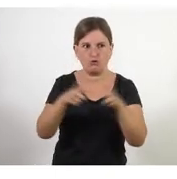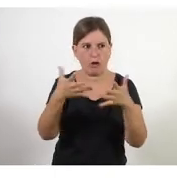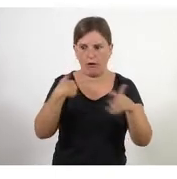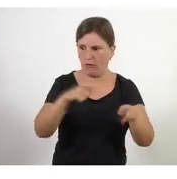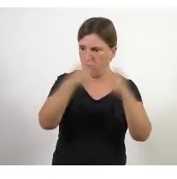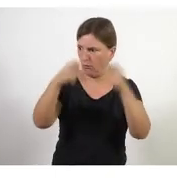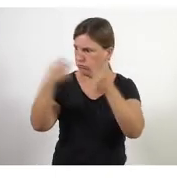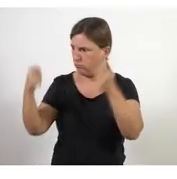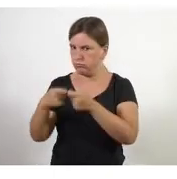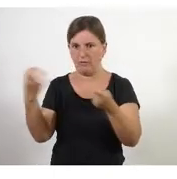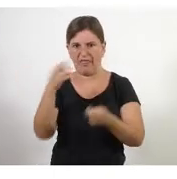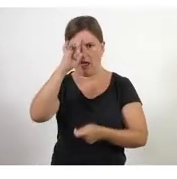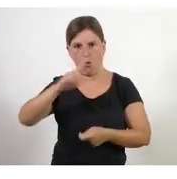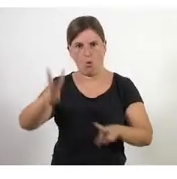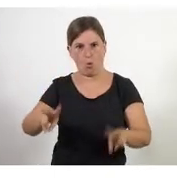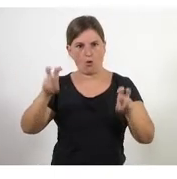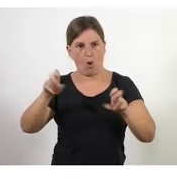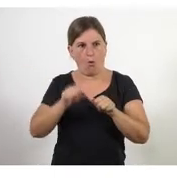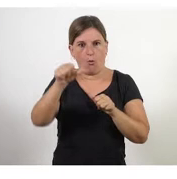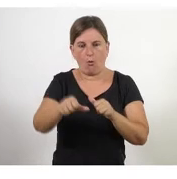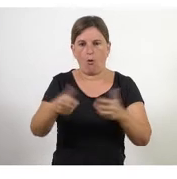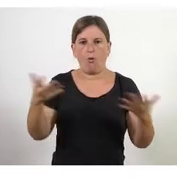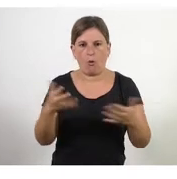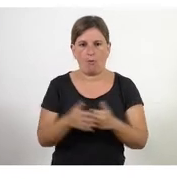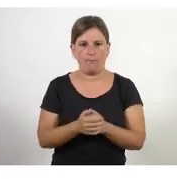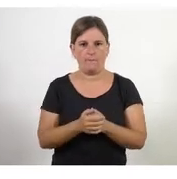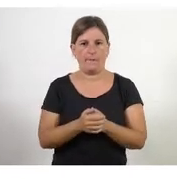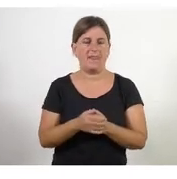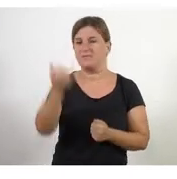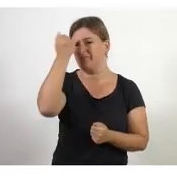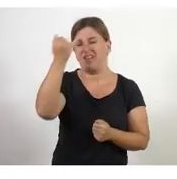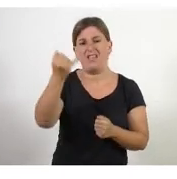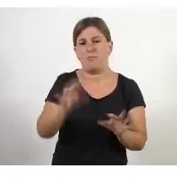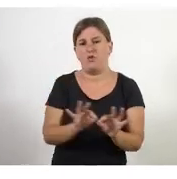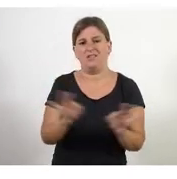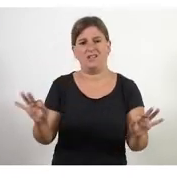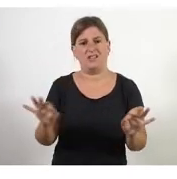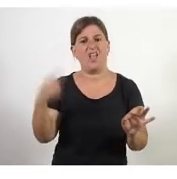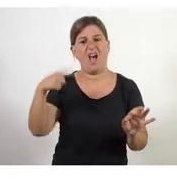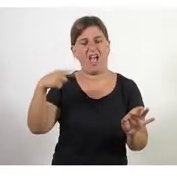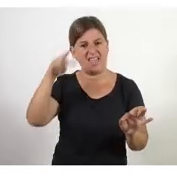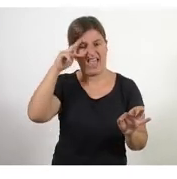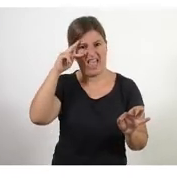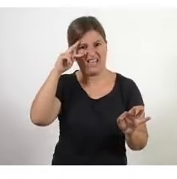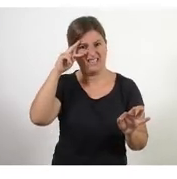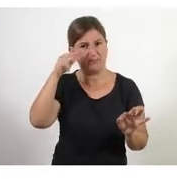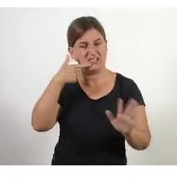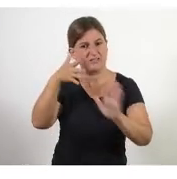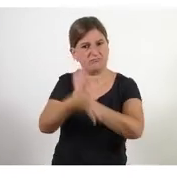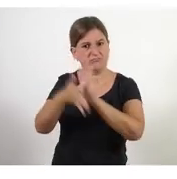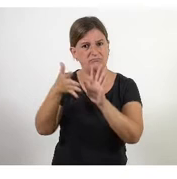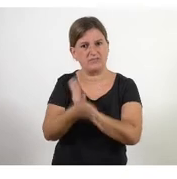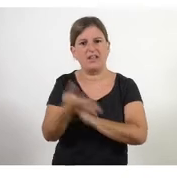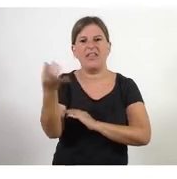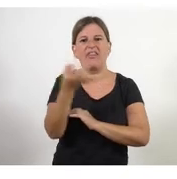de crear quelcom nou. Doncs la idea és tan senzilla i aquí hi gent que és molt especialista que ens diu que hem de començar,